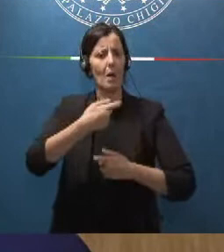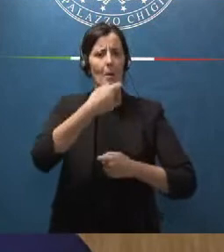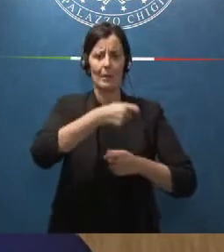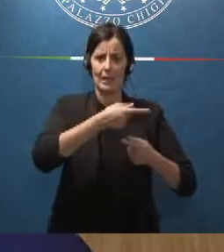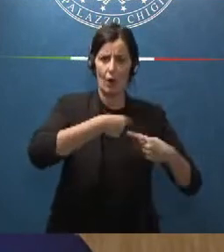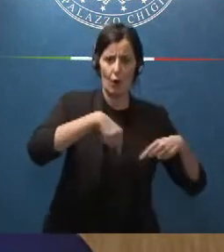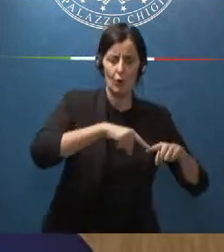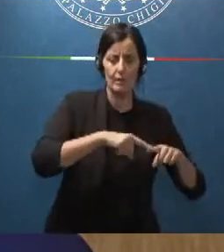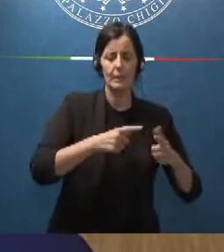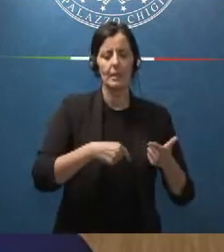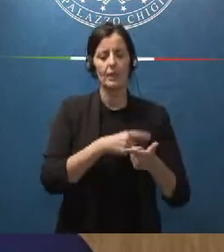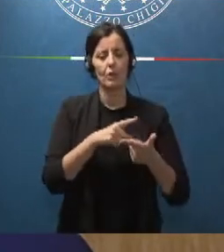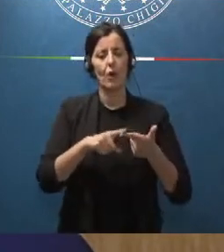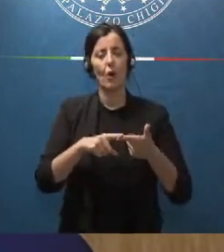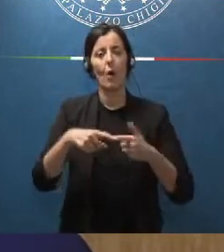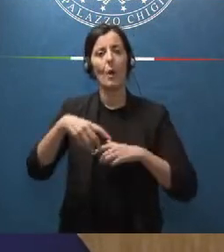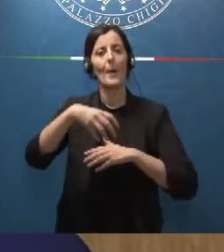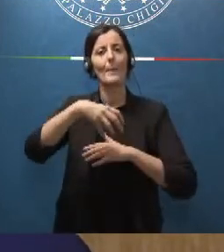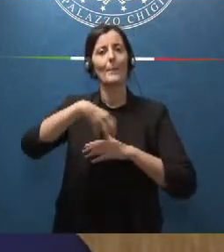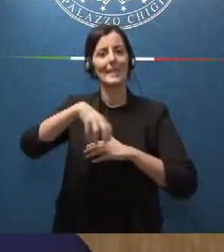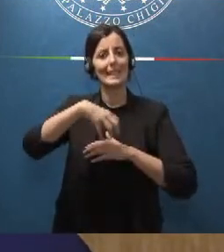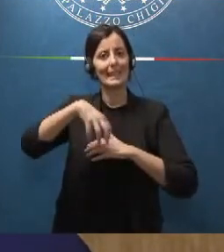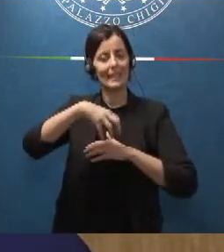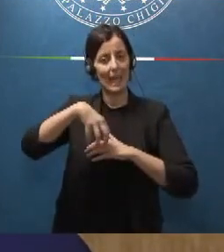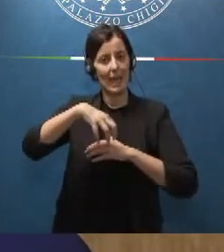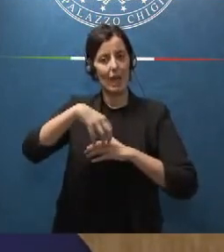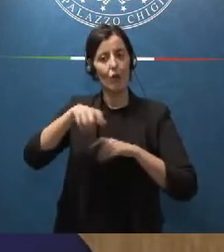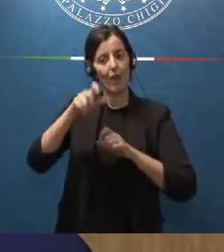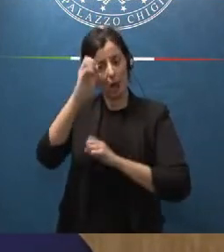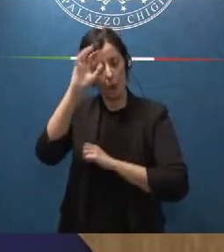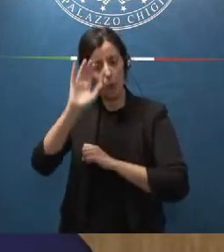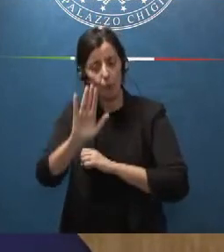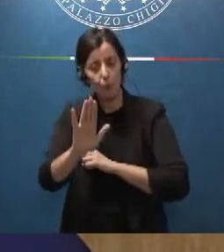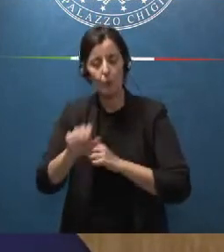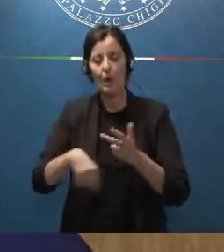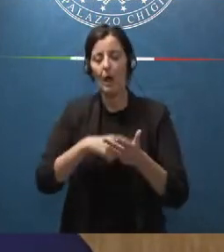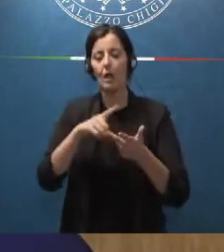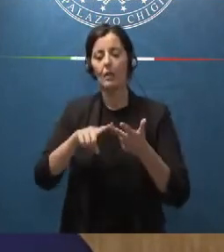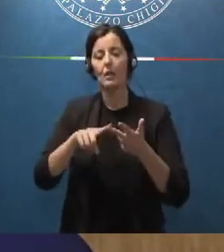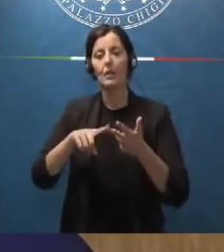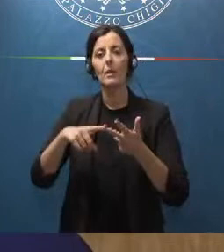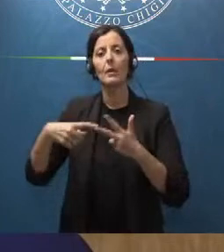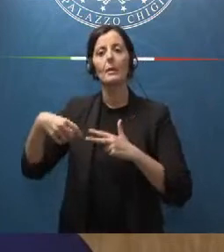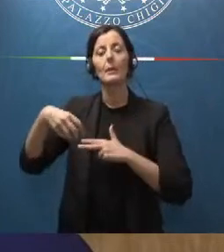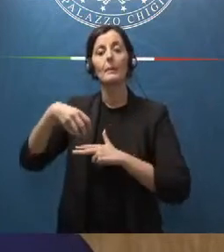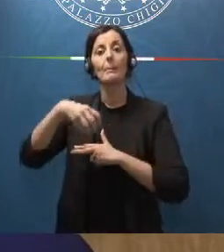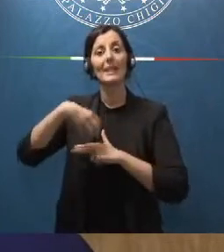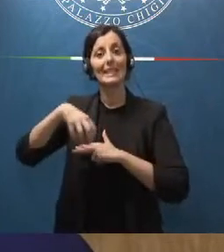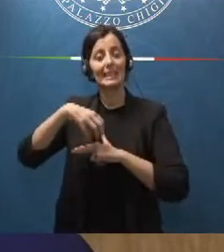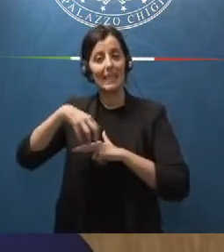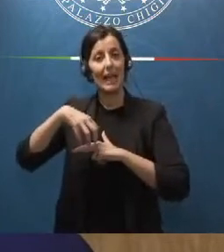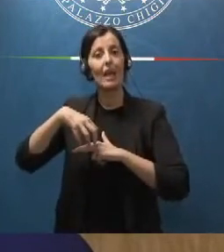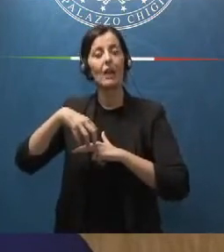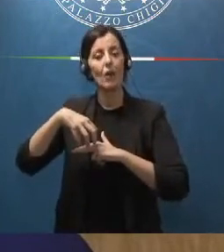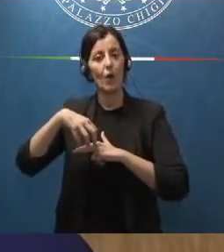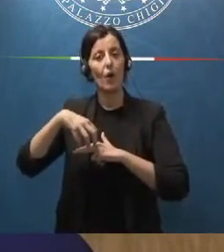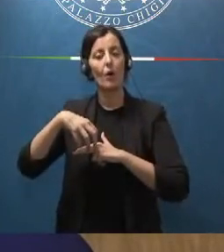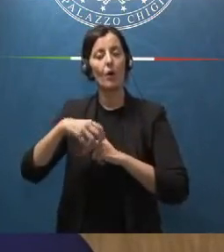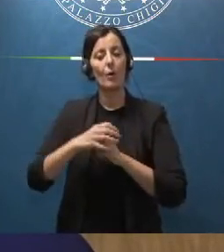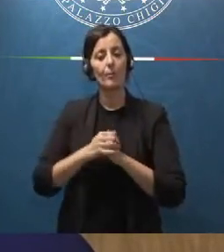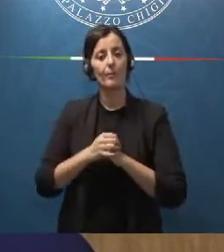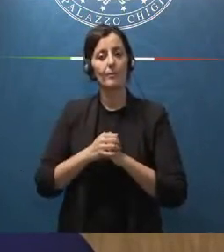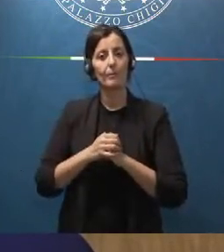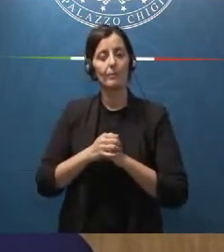consiglio il ministero della cultura il ministero del il